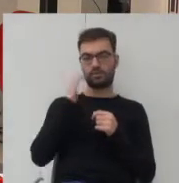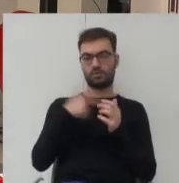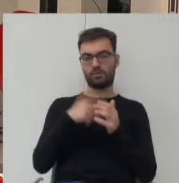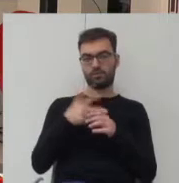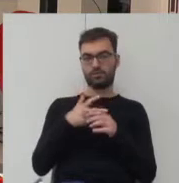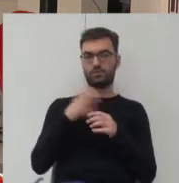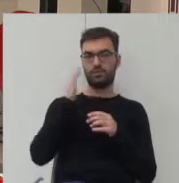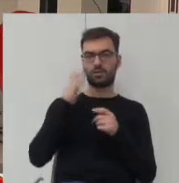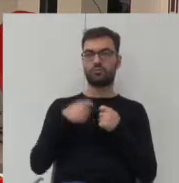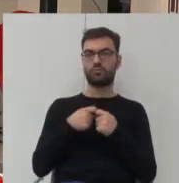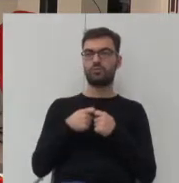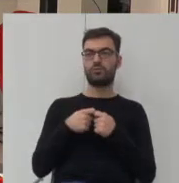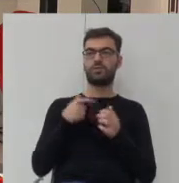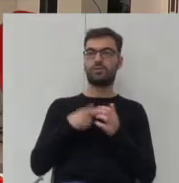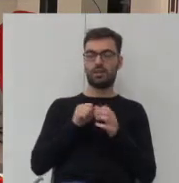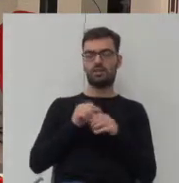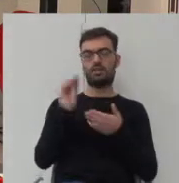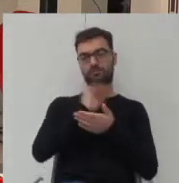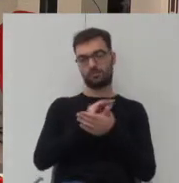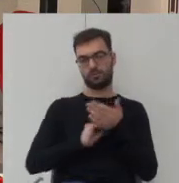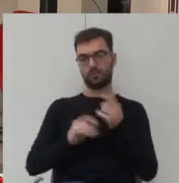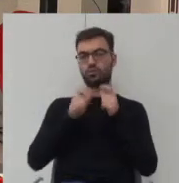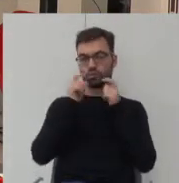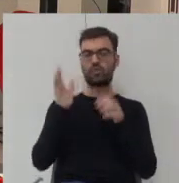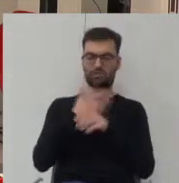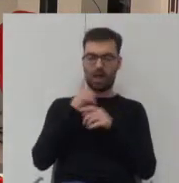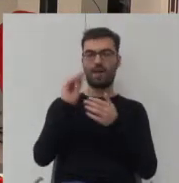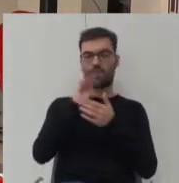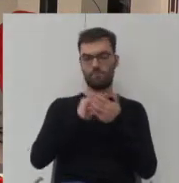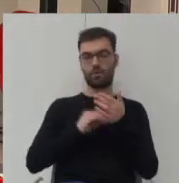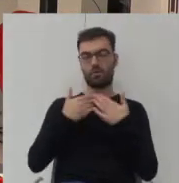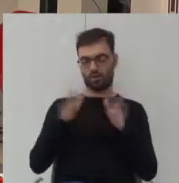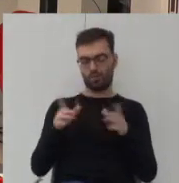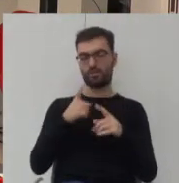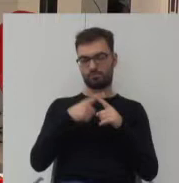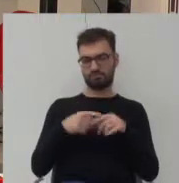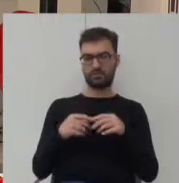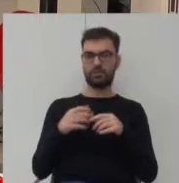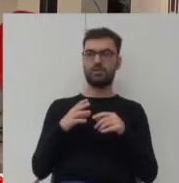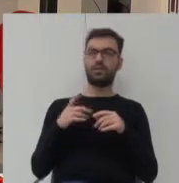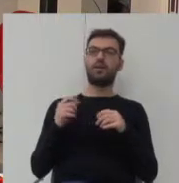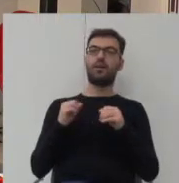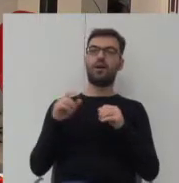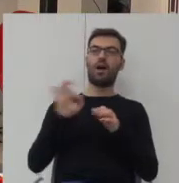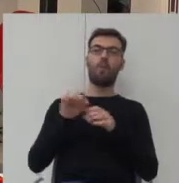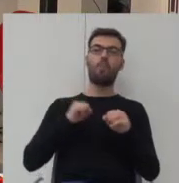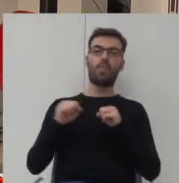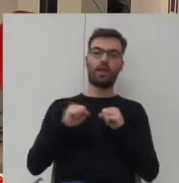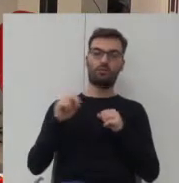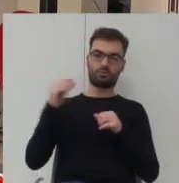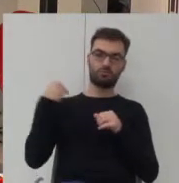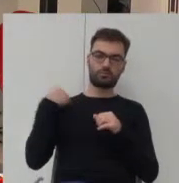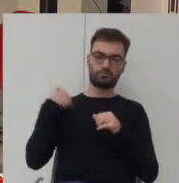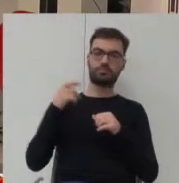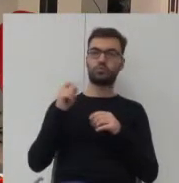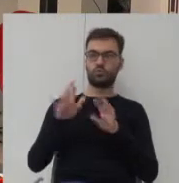mieszkań wspólnie tam jest formularz zgłoszenia już minęły ale formularz jest otwarty i od moderatorek wiem że